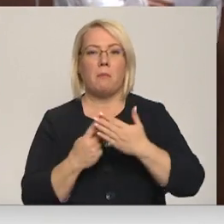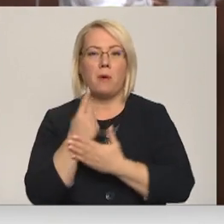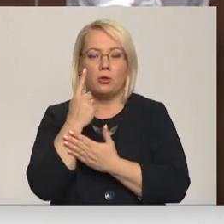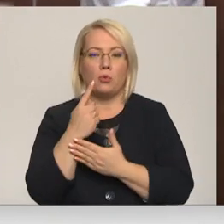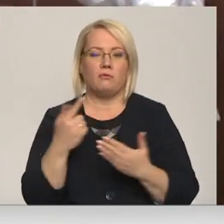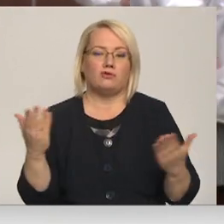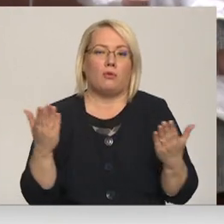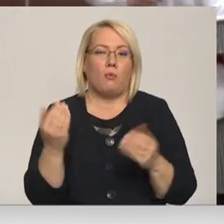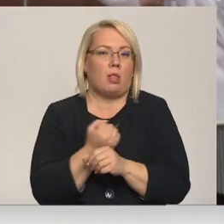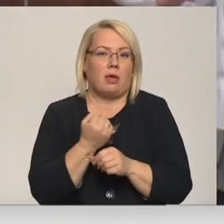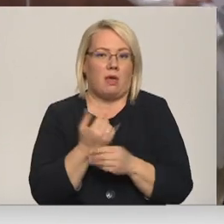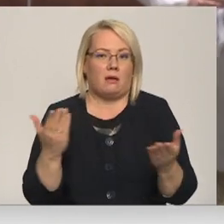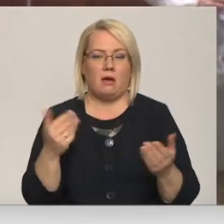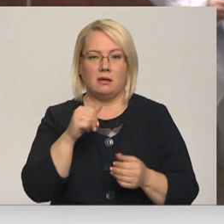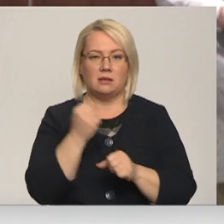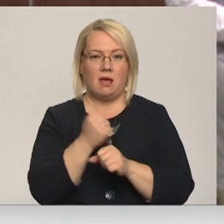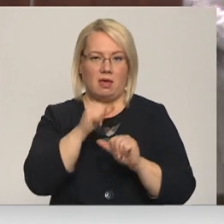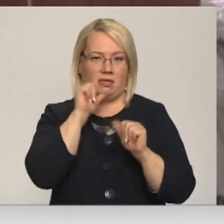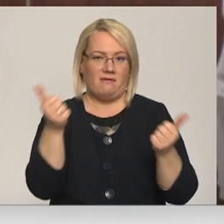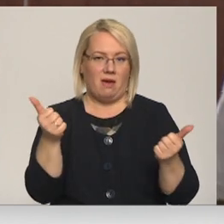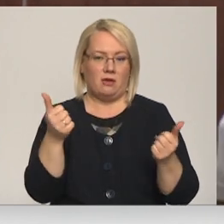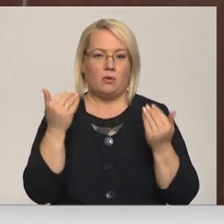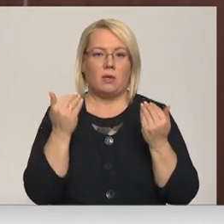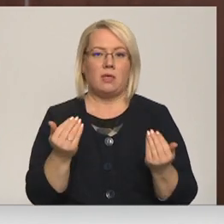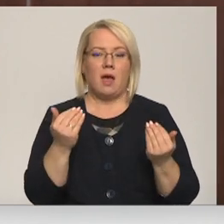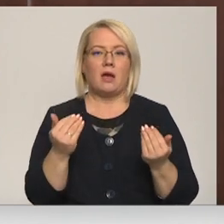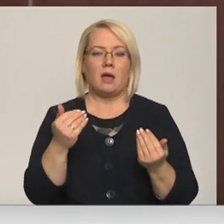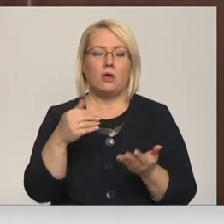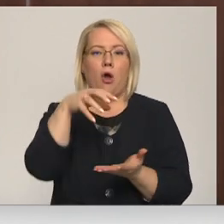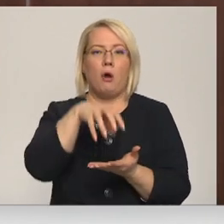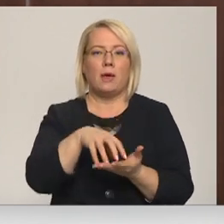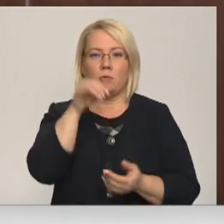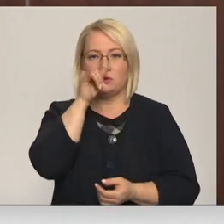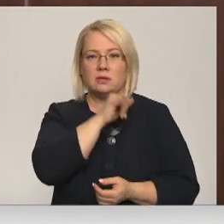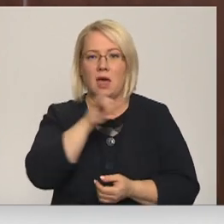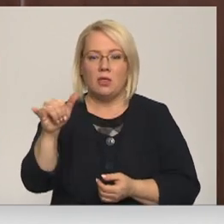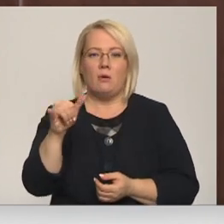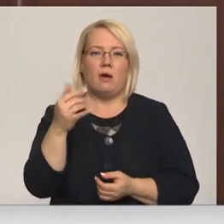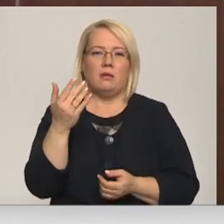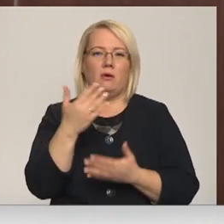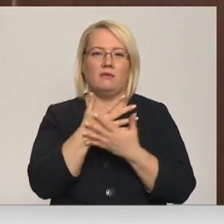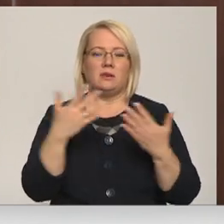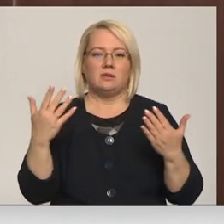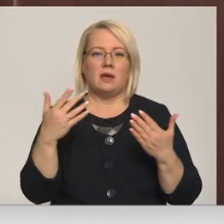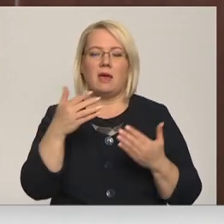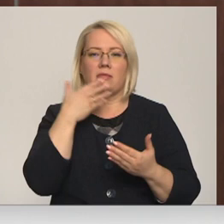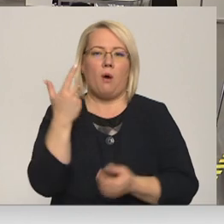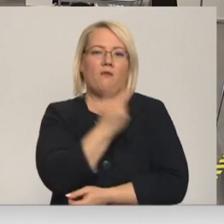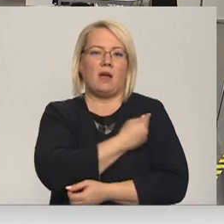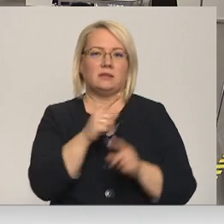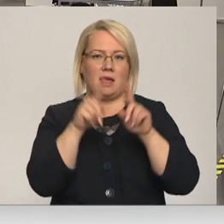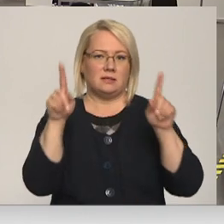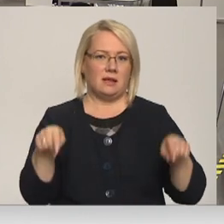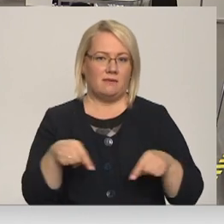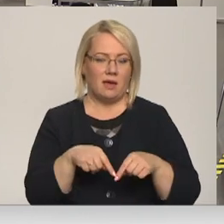Savādāk nestrādāt, neko nevar. Tagad objektos nelaišies un elektriks objektos nelaišies, tev nav vakcinācijas.